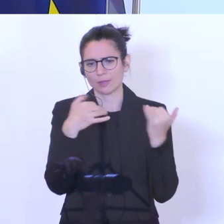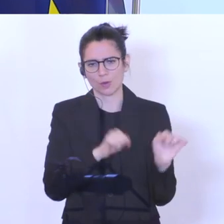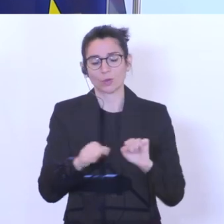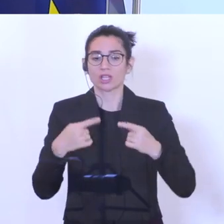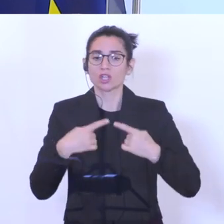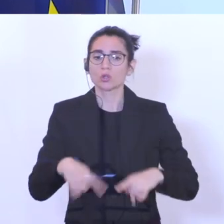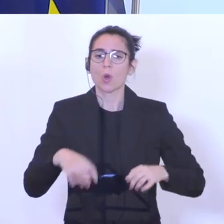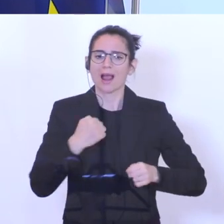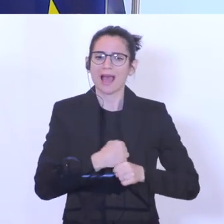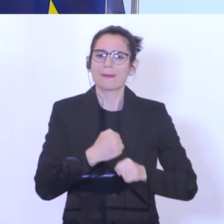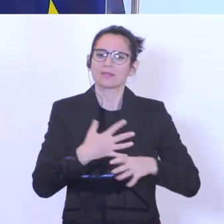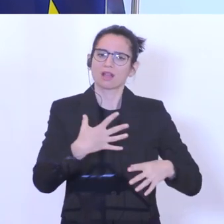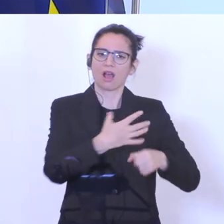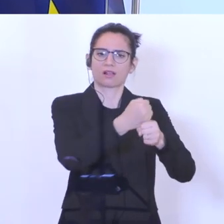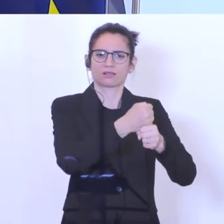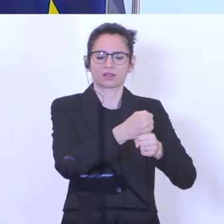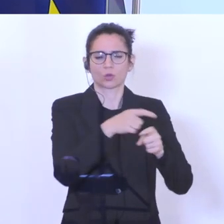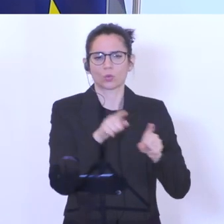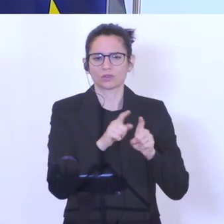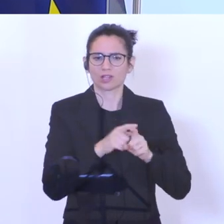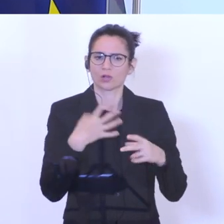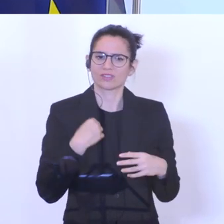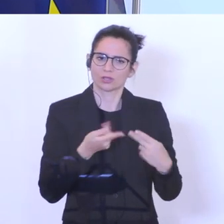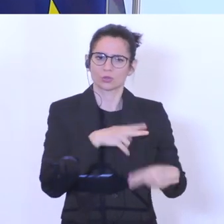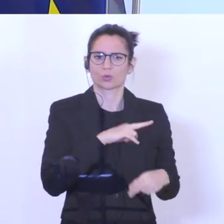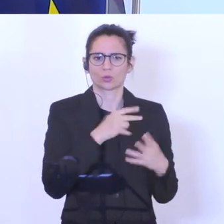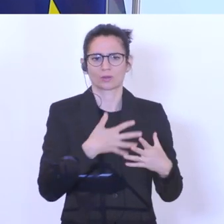Beschäftigung halten und in Richtung mehr Beschäftigung auch bringen.